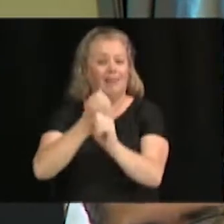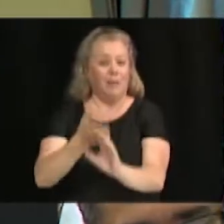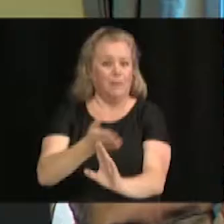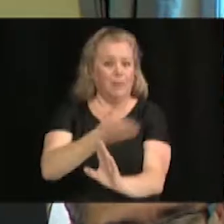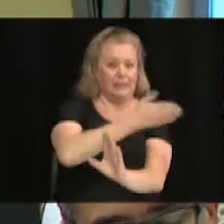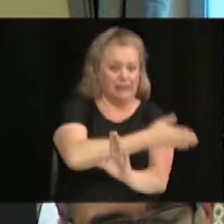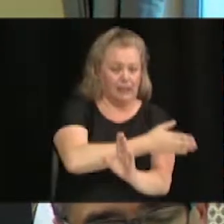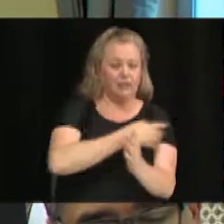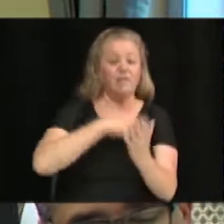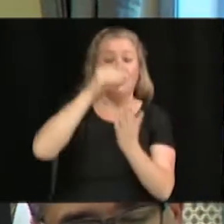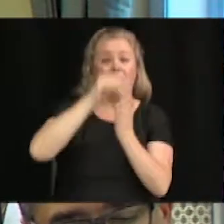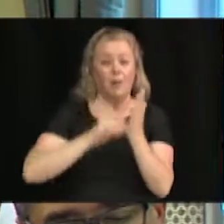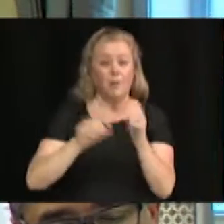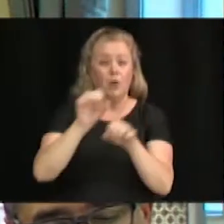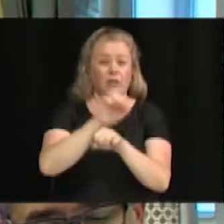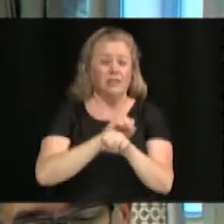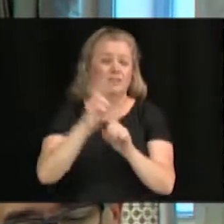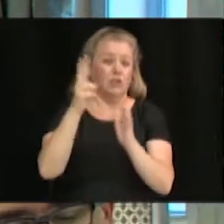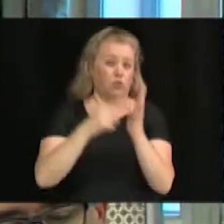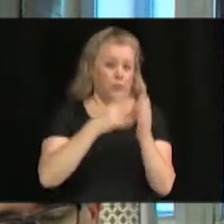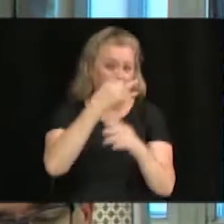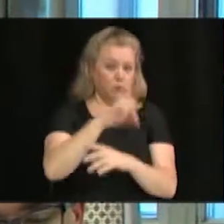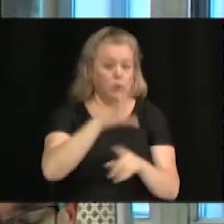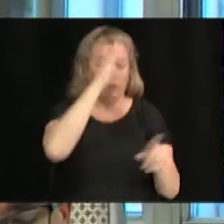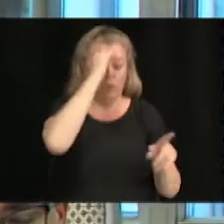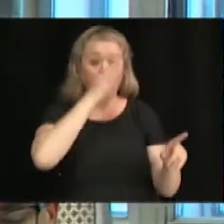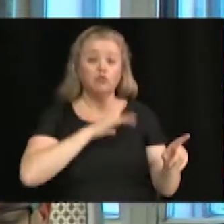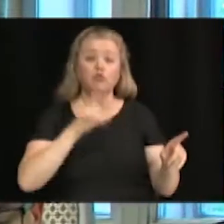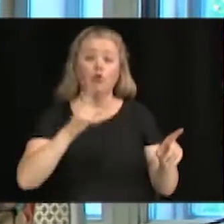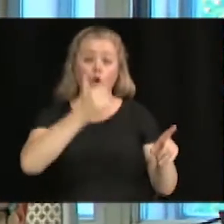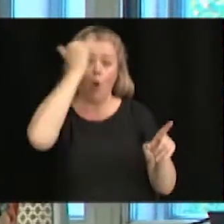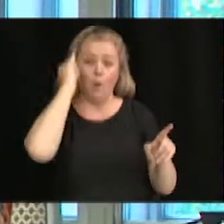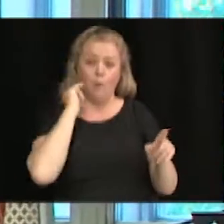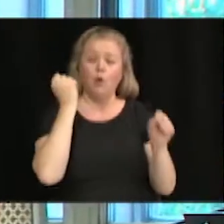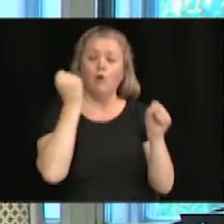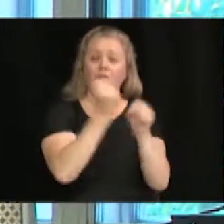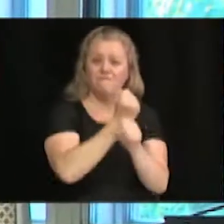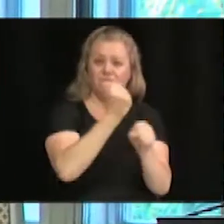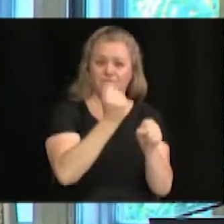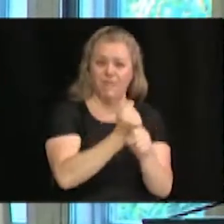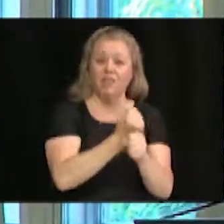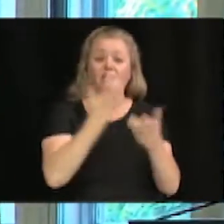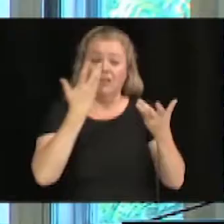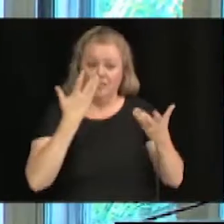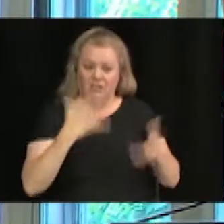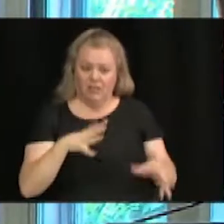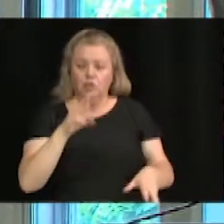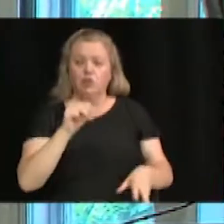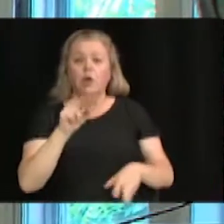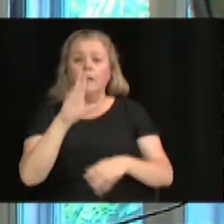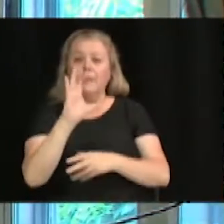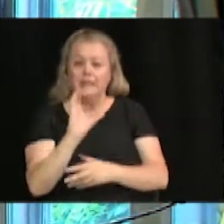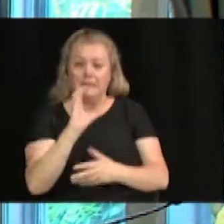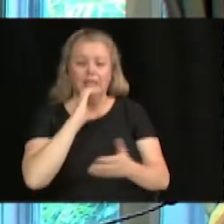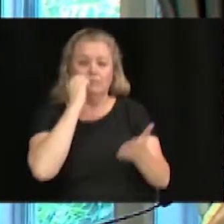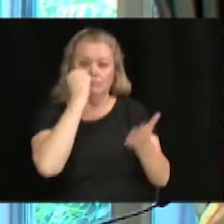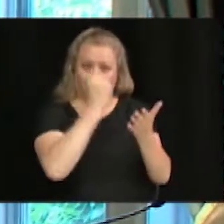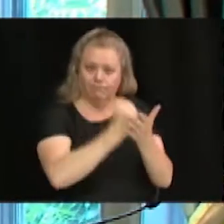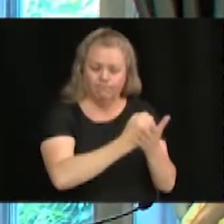de 2018 de M. Leblon est joint à la résolution, rapport d'activité qui a déjà été approuvé par la MRC au printemps dernier.